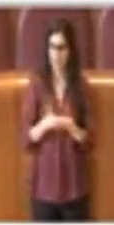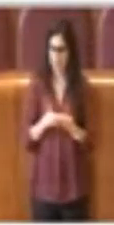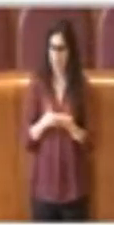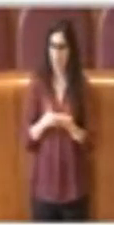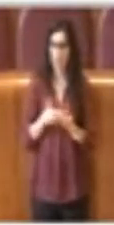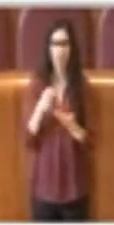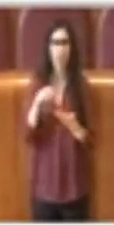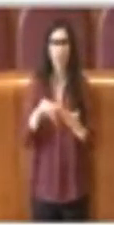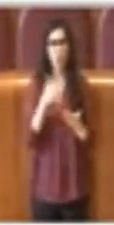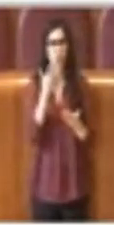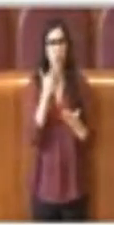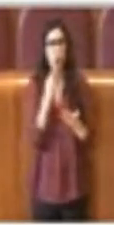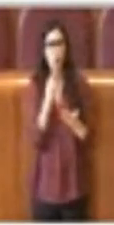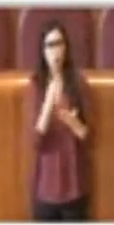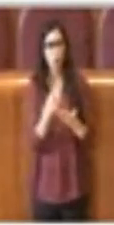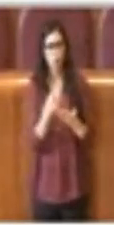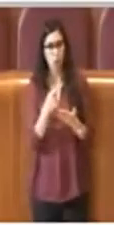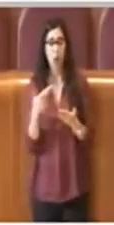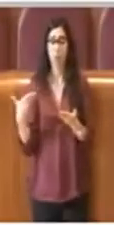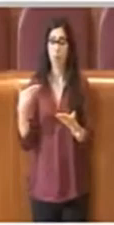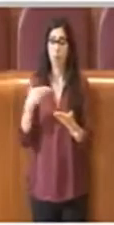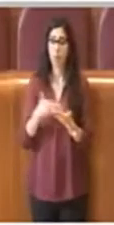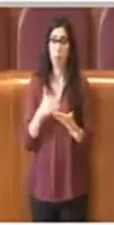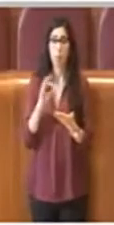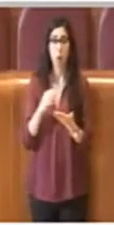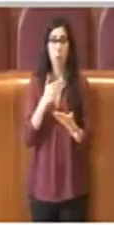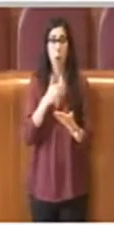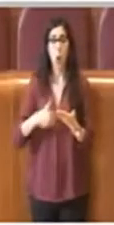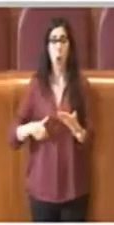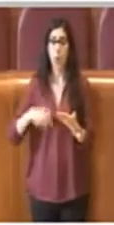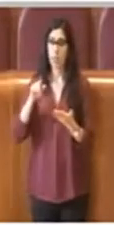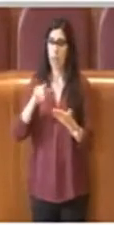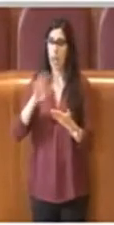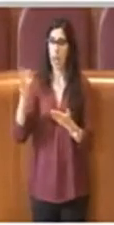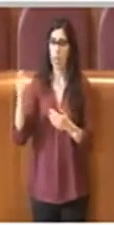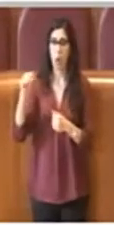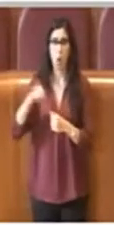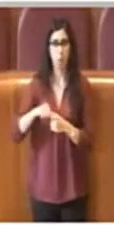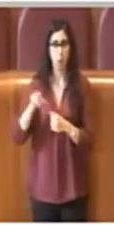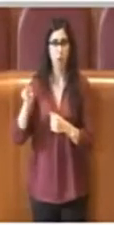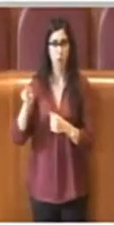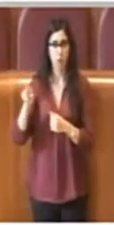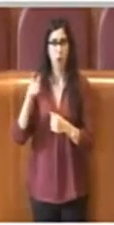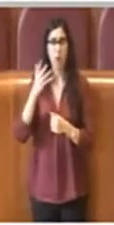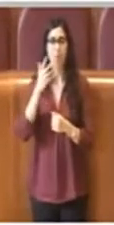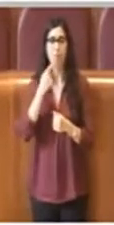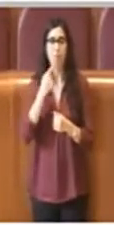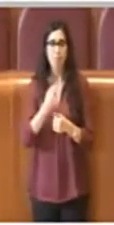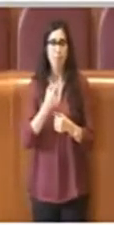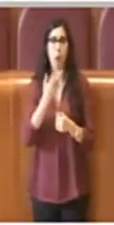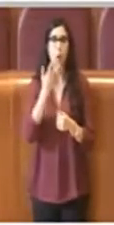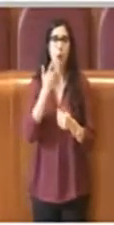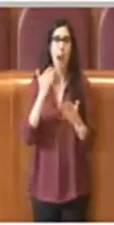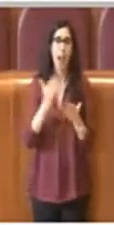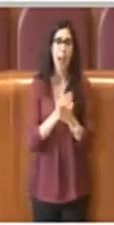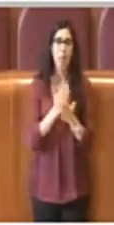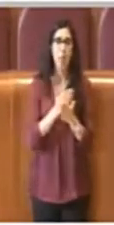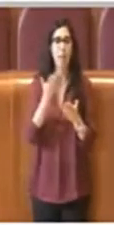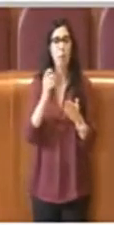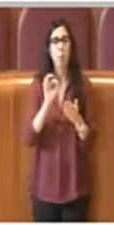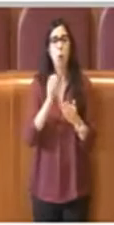sottolineare è stata portata anche da consigliere di opposizione, quella di limitare il numero dei cittadini singoli